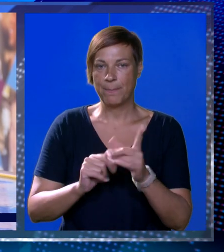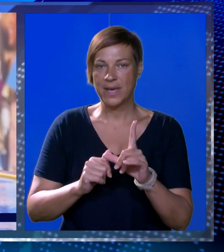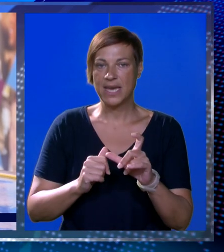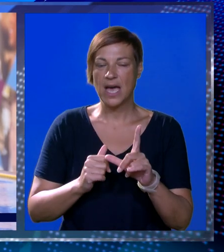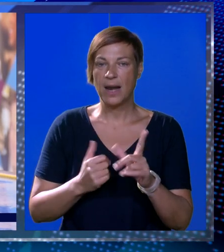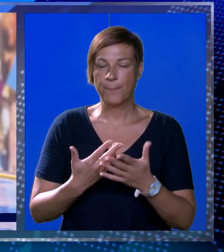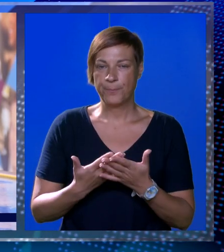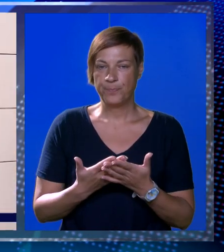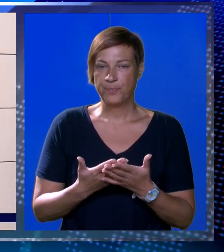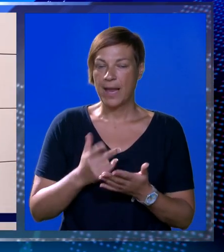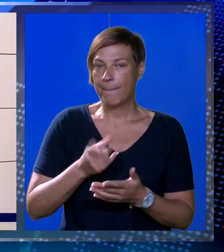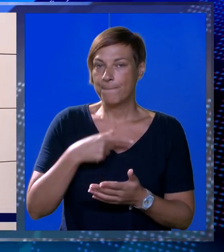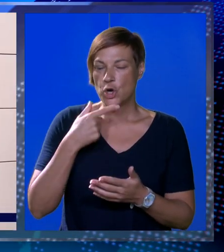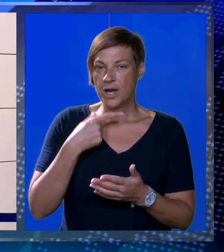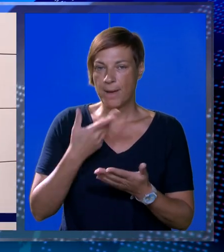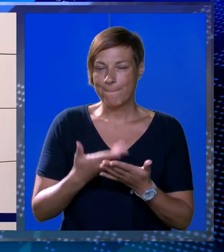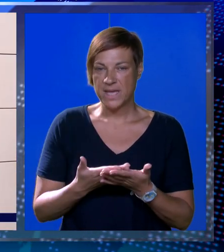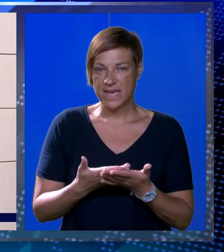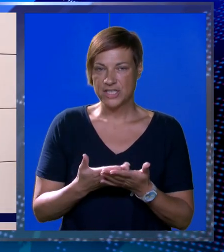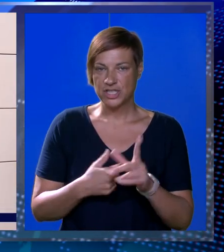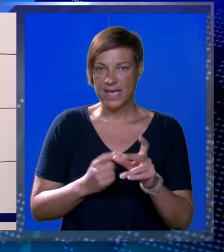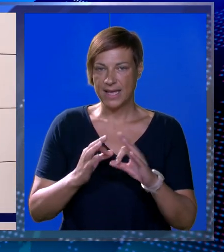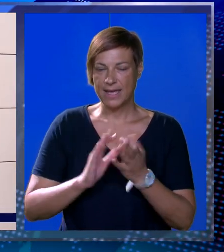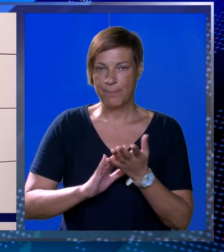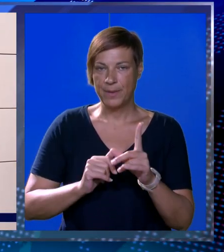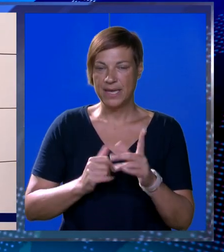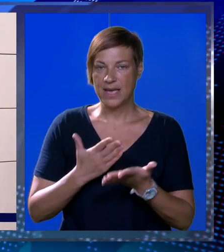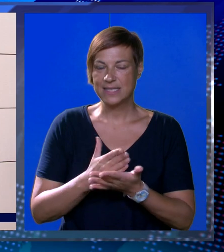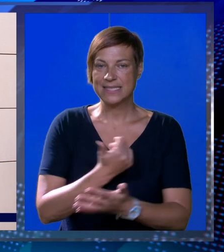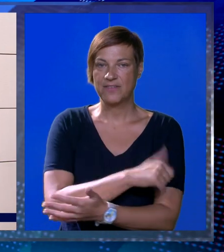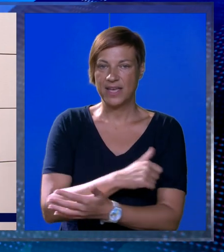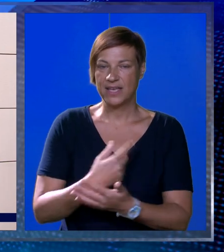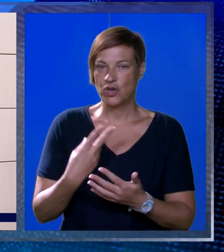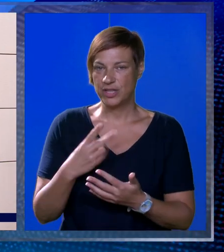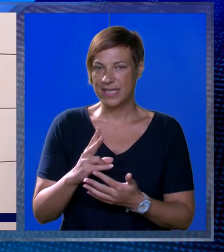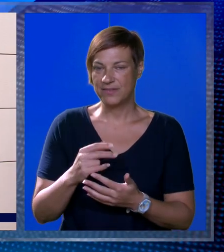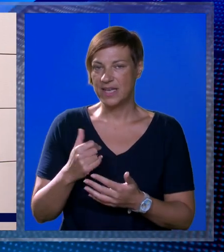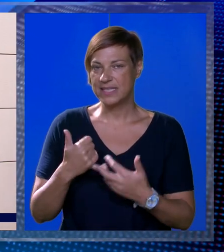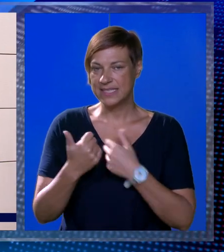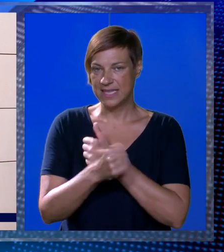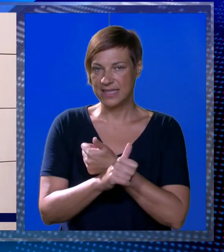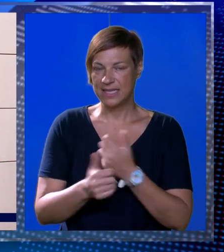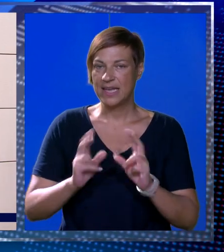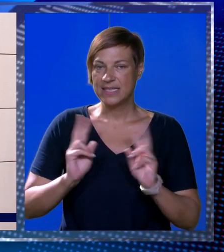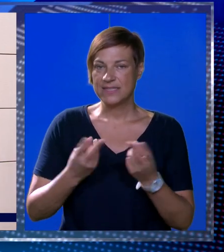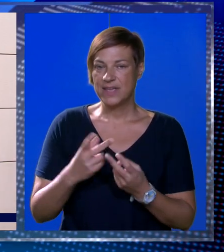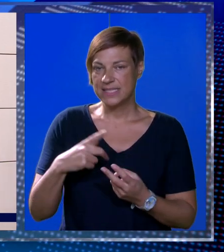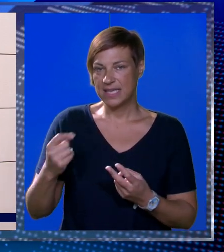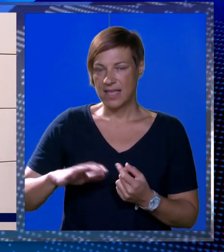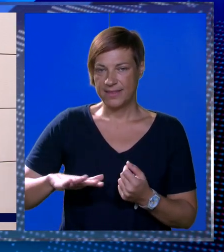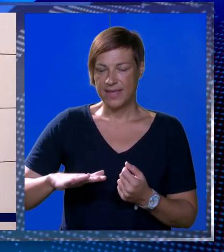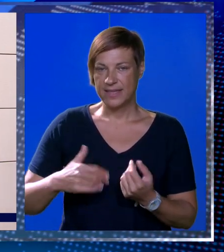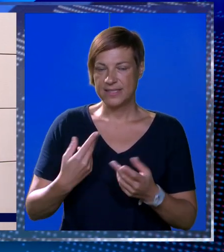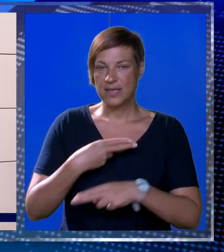Imperial. Moram reći da Imperial se održava svake godine 20. i 11. na svjetski dan